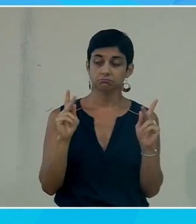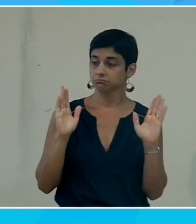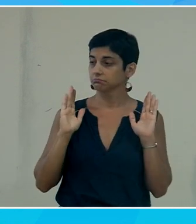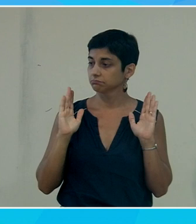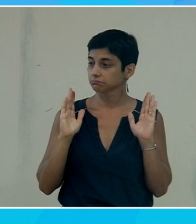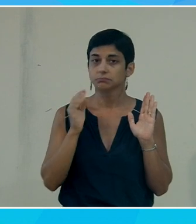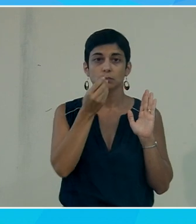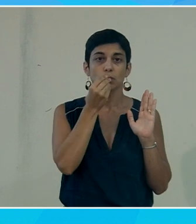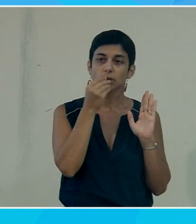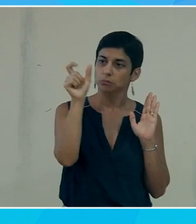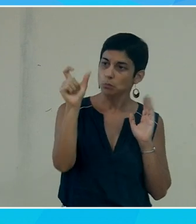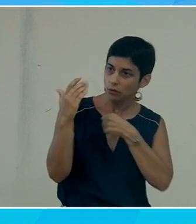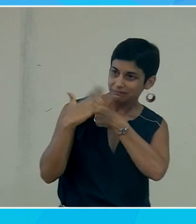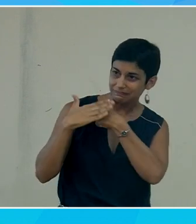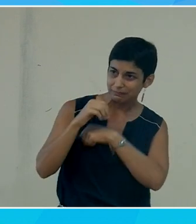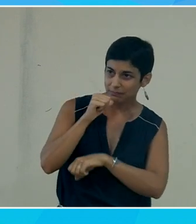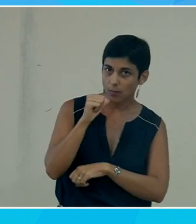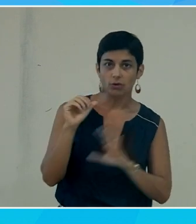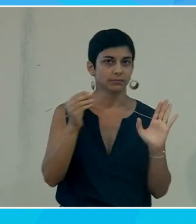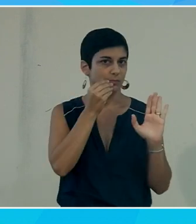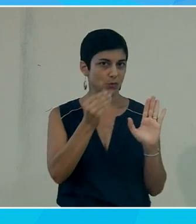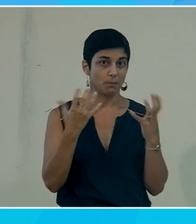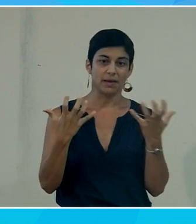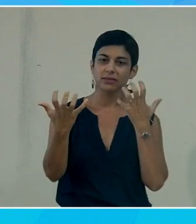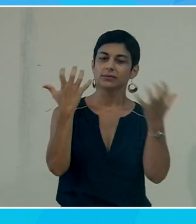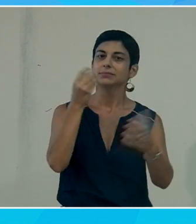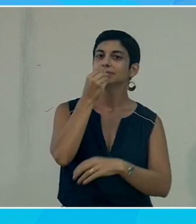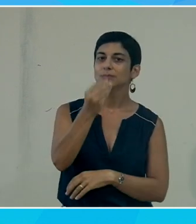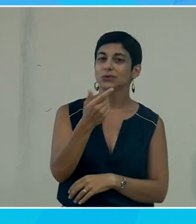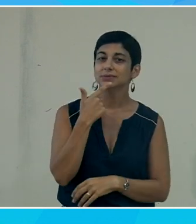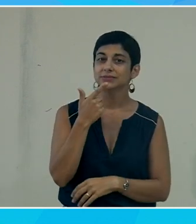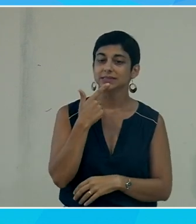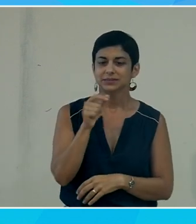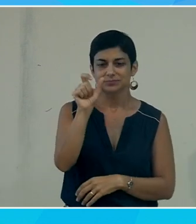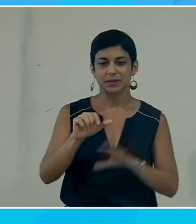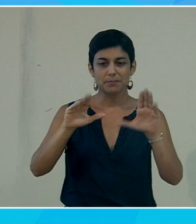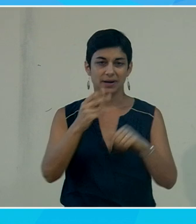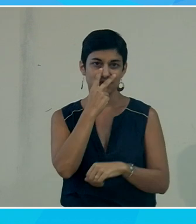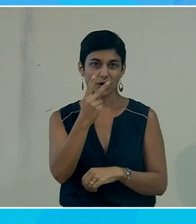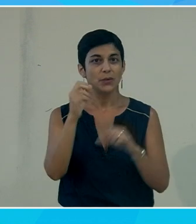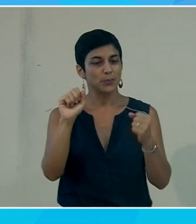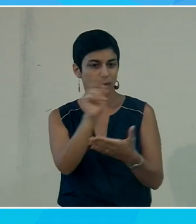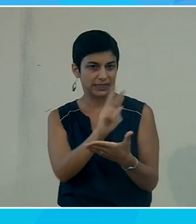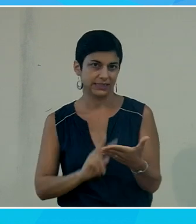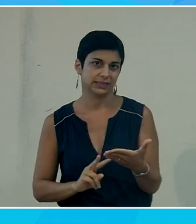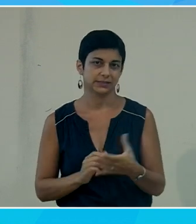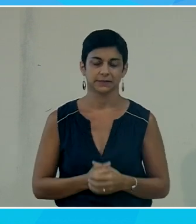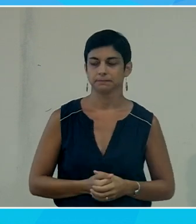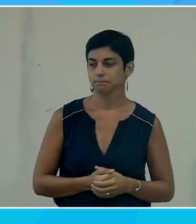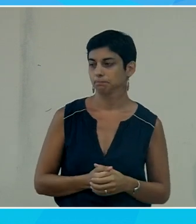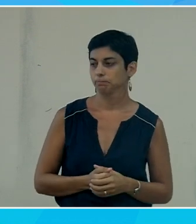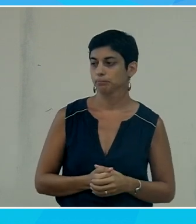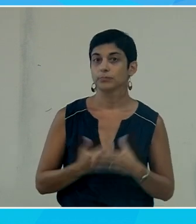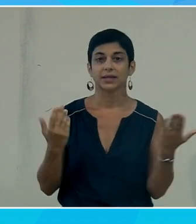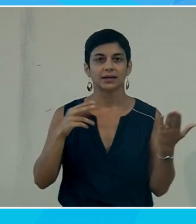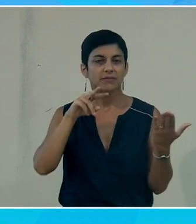vérificateur d'accessibilité parce que maintenant le contraste est bon et donc une personne malvaillante va voir mon document. Alors, je n'ai pas par